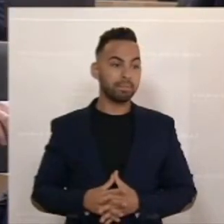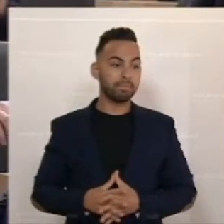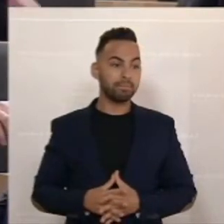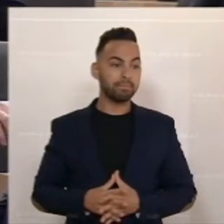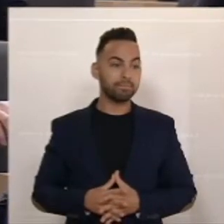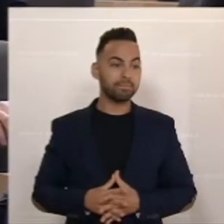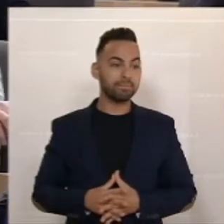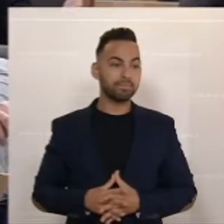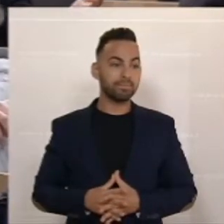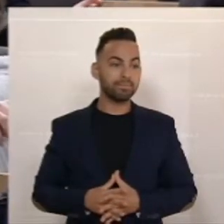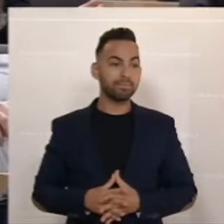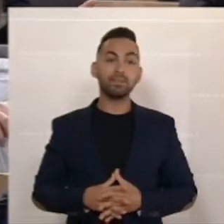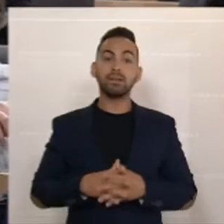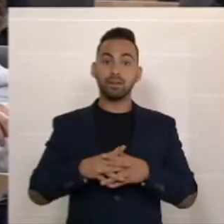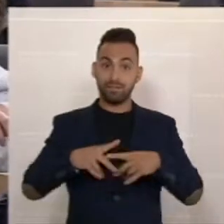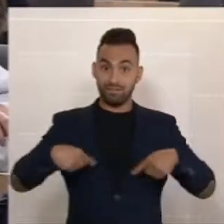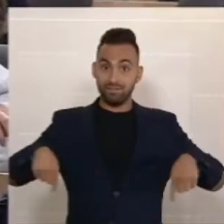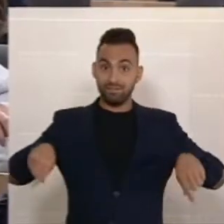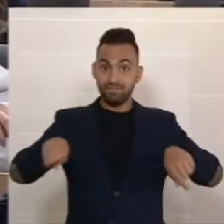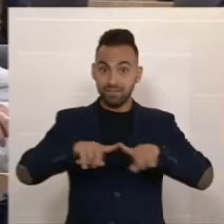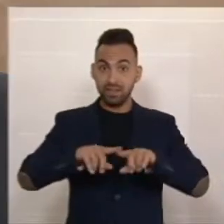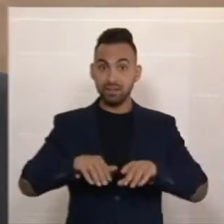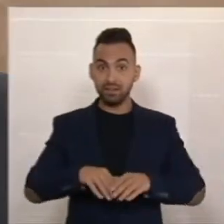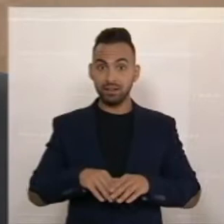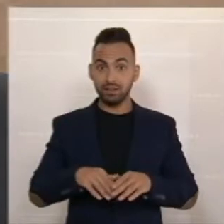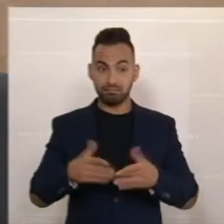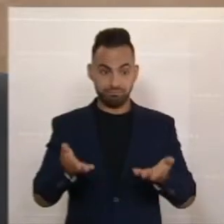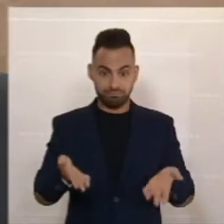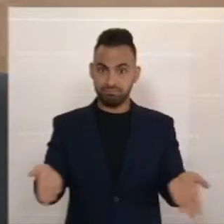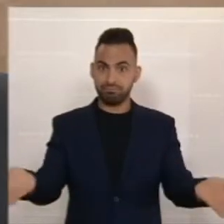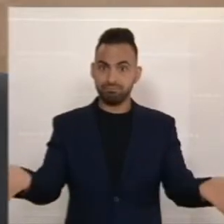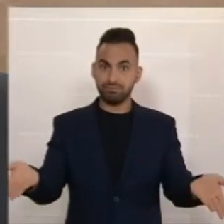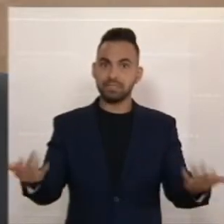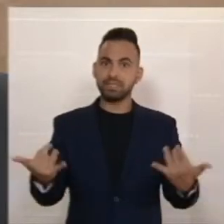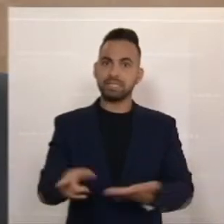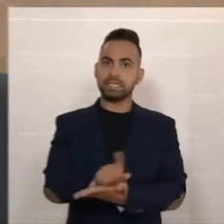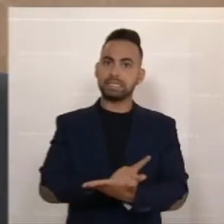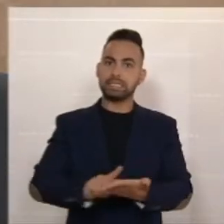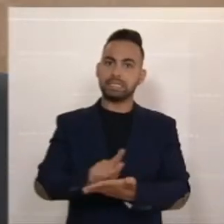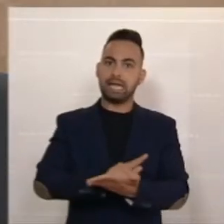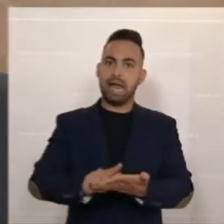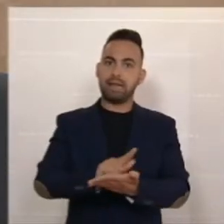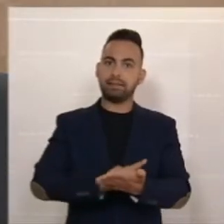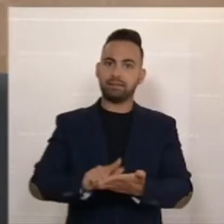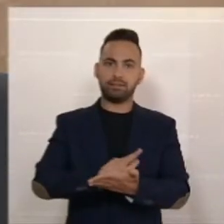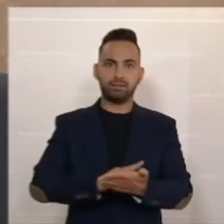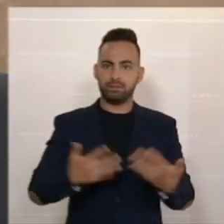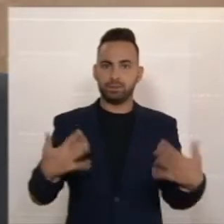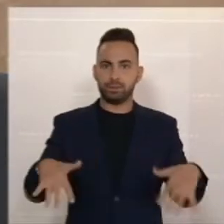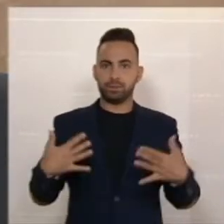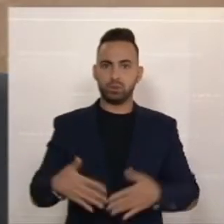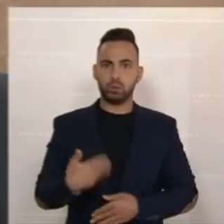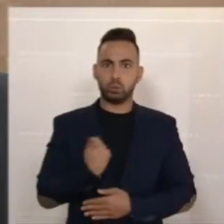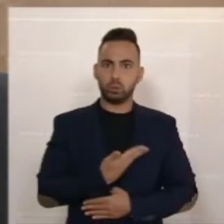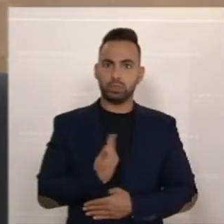Wir sind und leben in einer Zeit der totalen Verunsicherung.